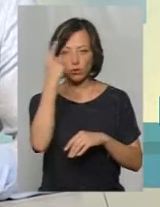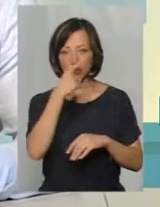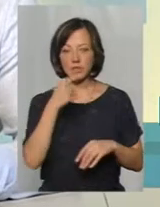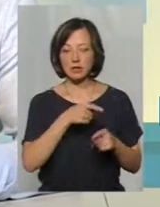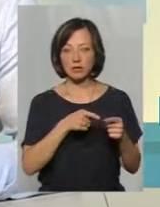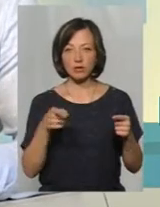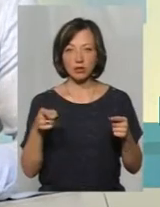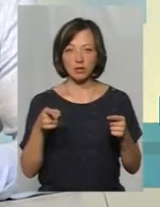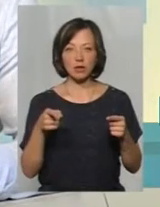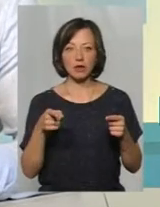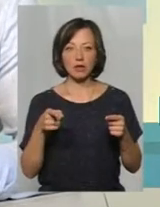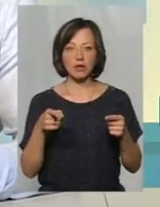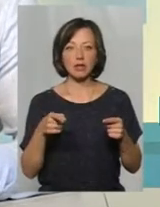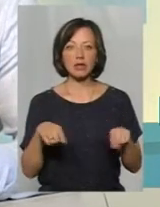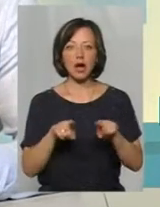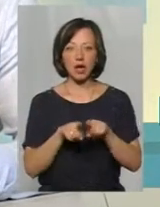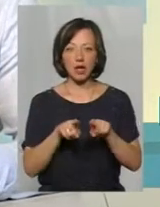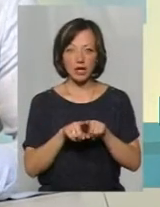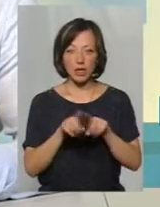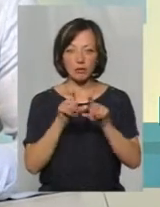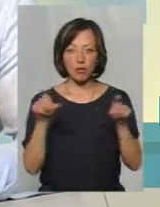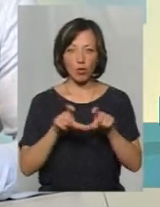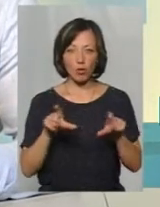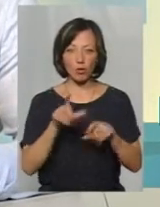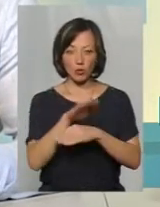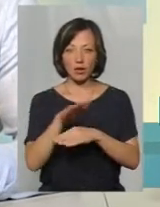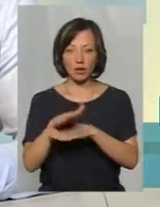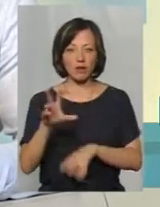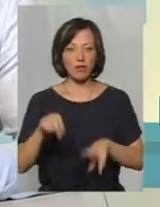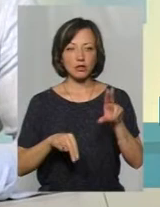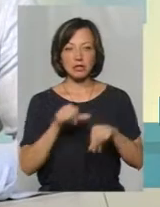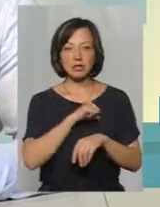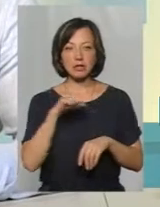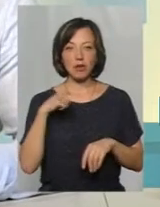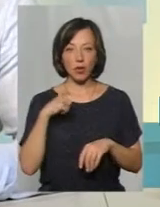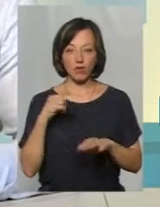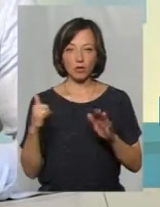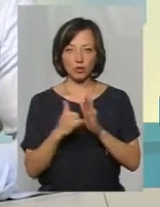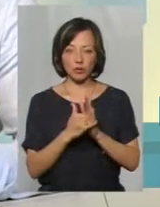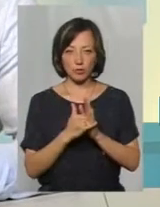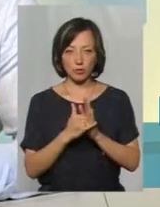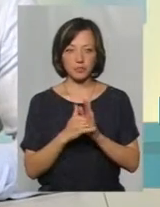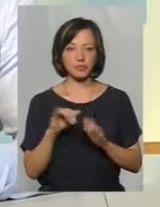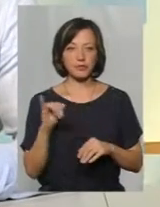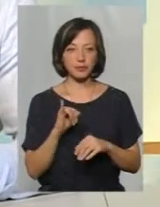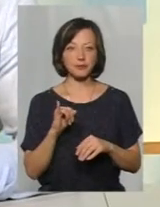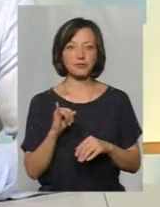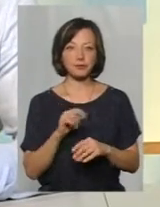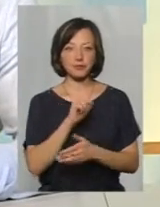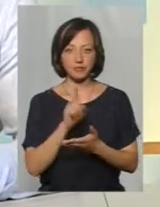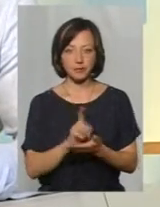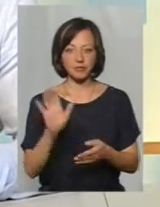строкового сервітуту, такі споруди вважаються самовільно розміщеними, тобто